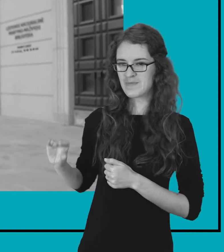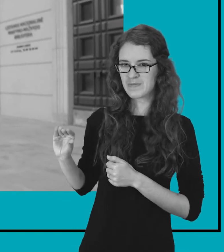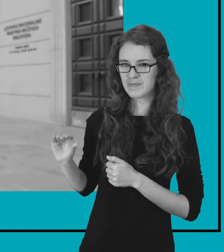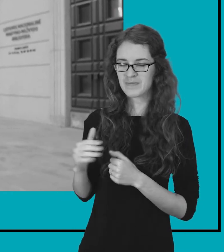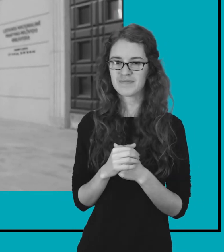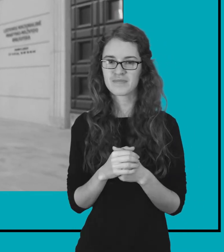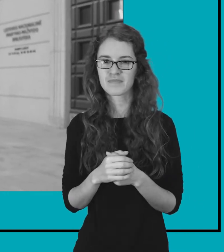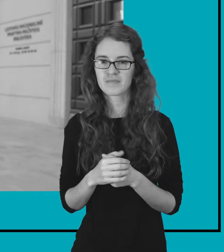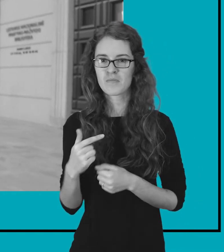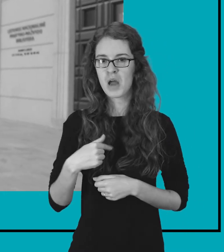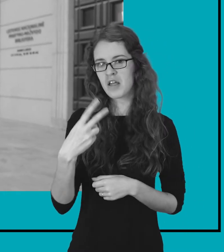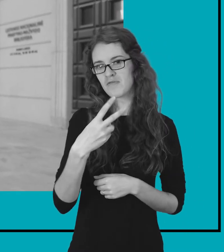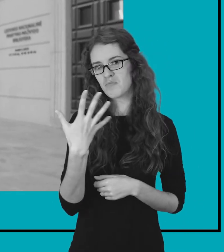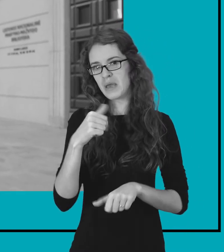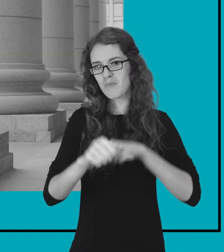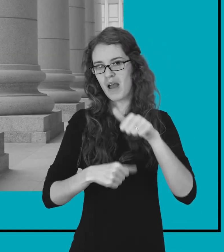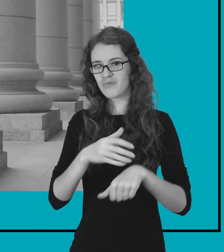buvo berods kokie dvidešimt penkeri.